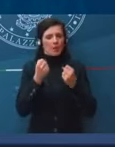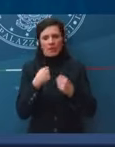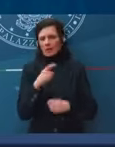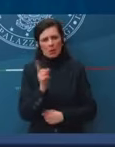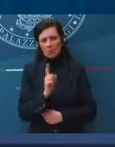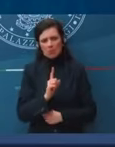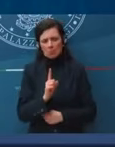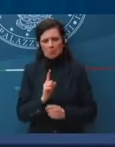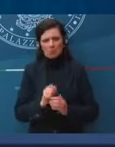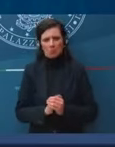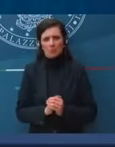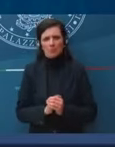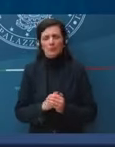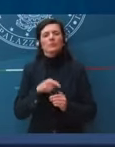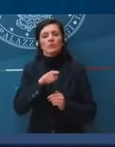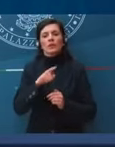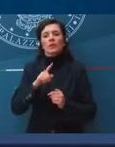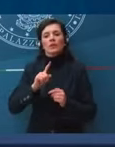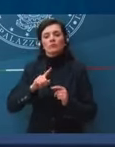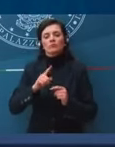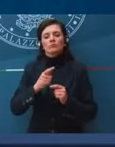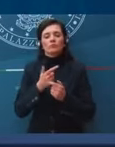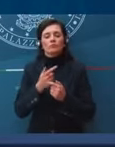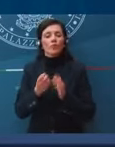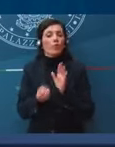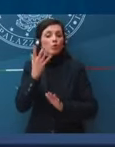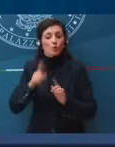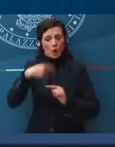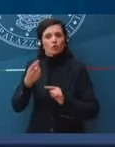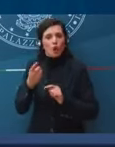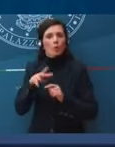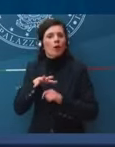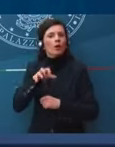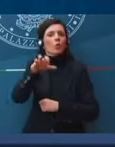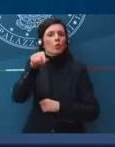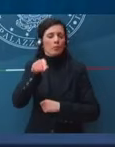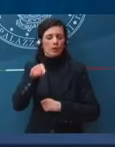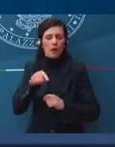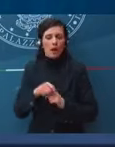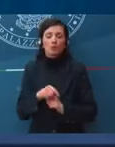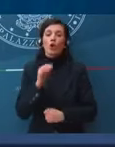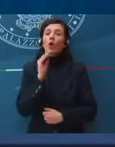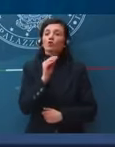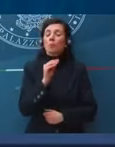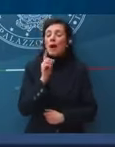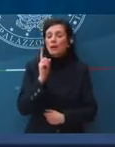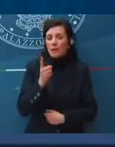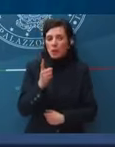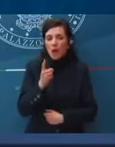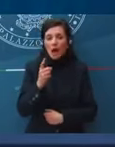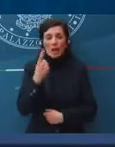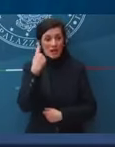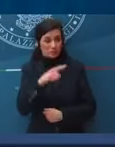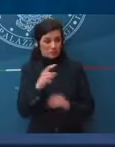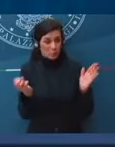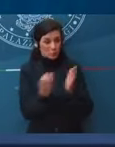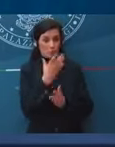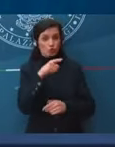è stato, come dicevo, compensato. La domanda che uno si deve porre è se quello che è successo ha un effetto